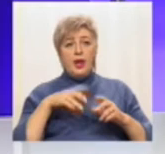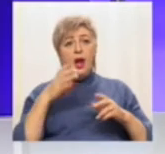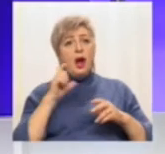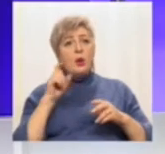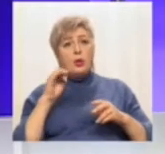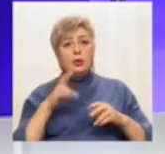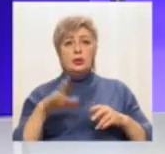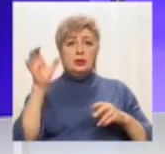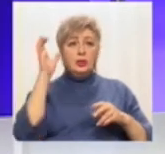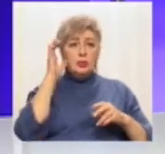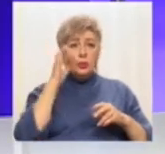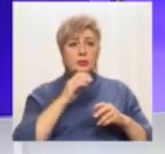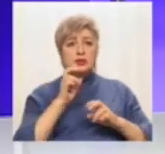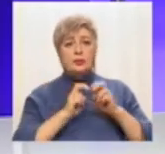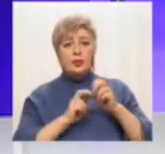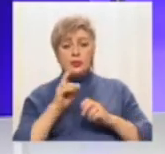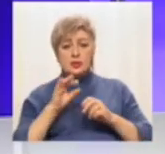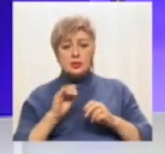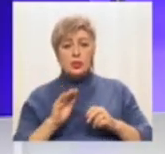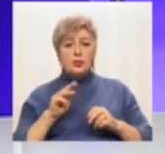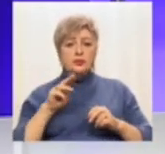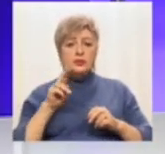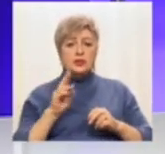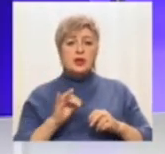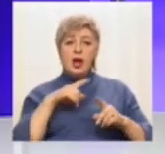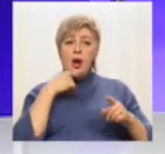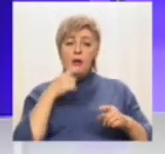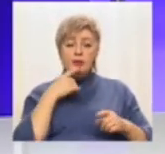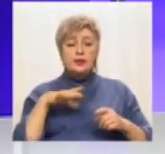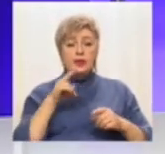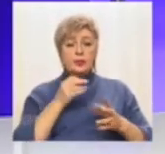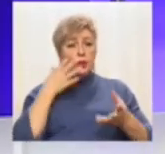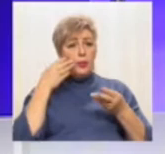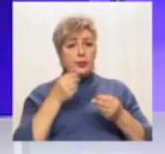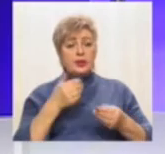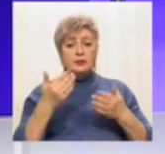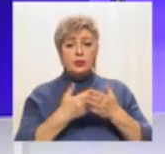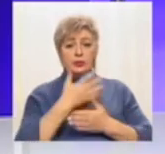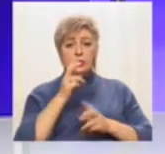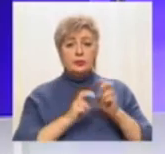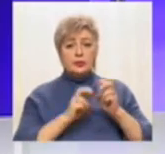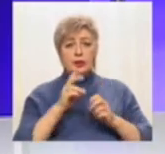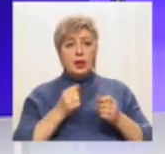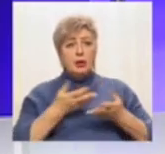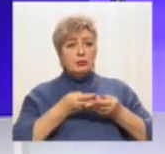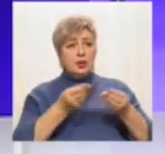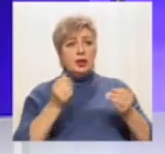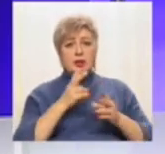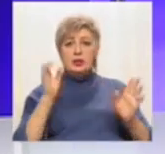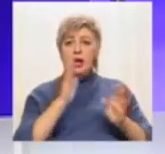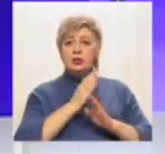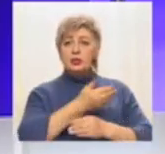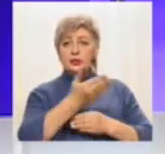представники Міністерства екології та природних ресурсів України говорили про вплив нового виробництва на довкілля та здоров'я містян.